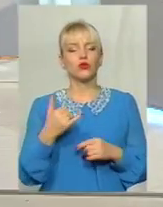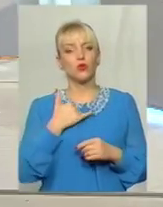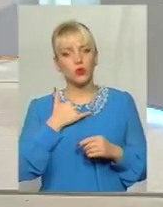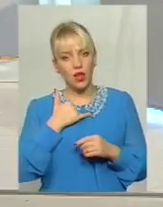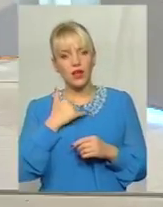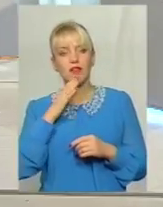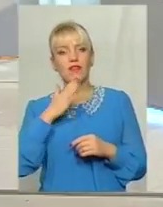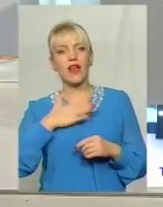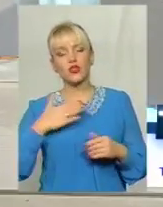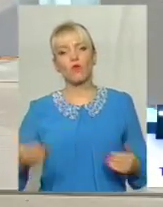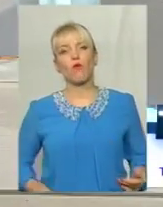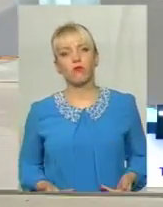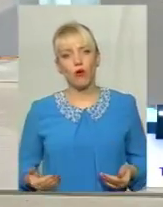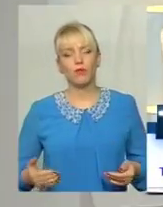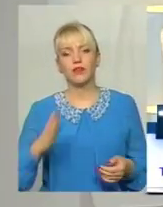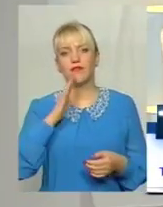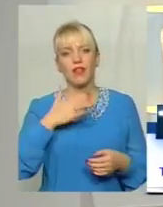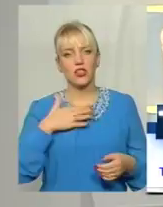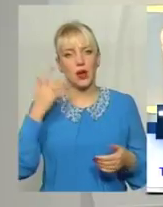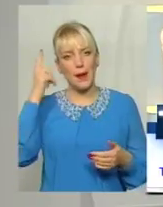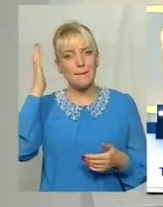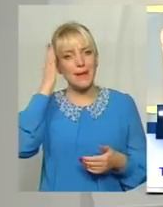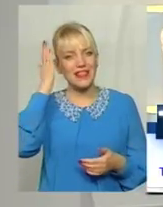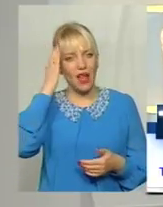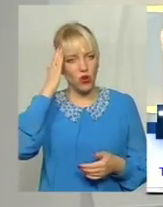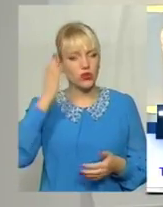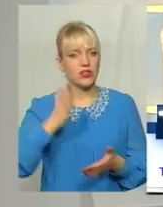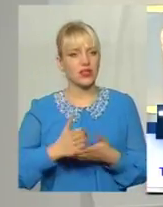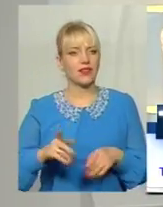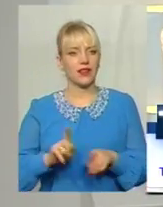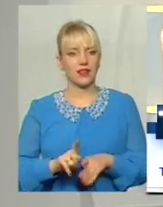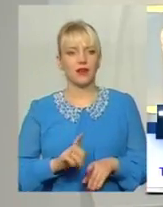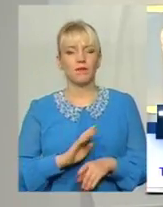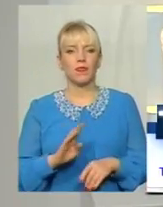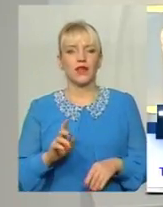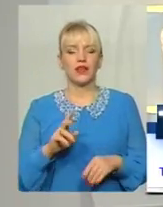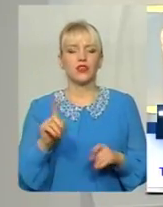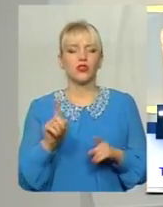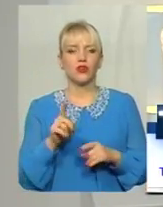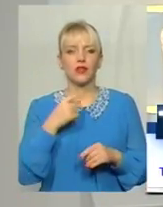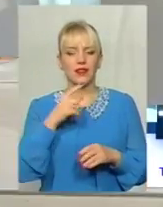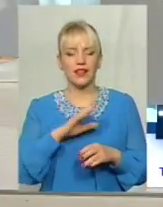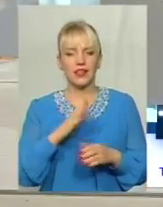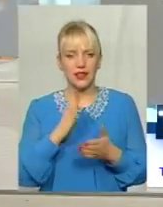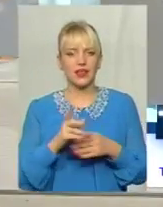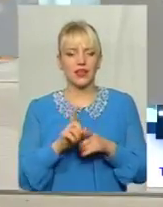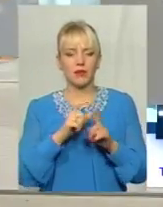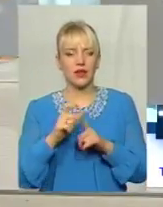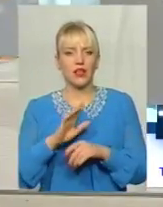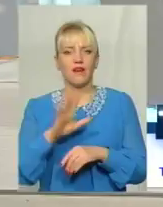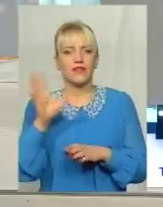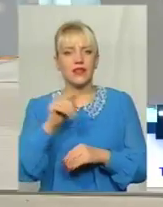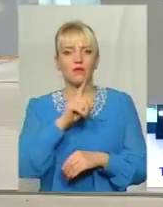нашому побуті, в нашій ментальності є недаром приказки Не виносити сміття з дому Все тримати